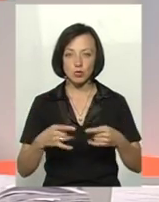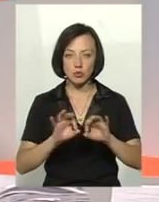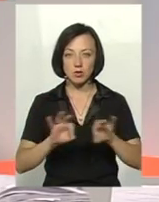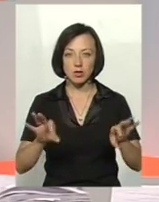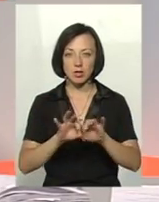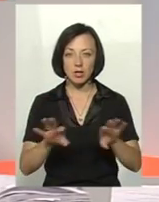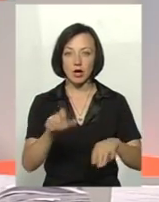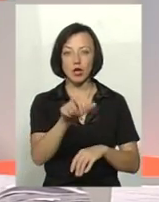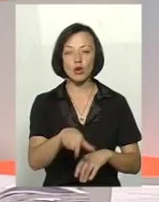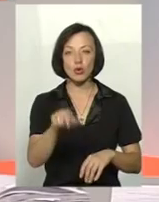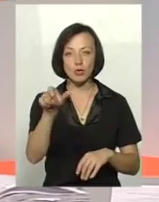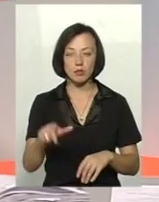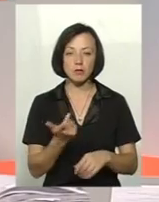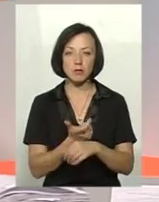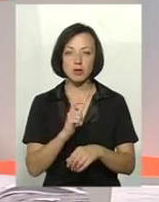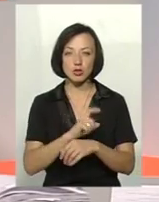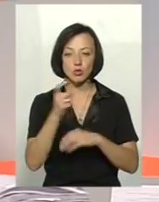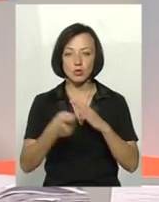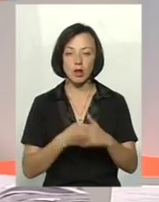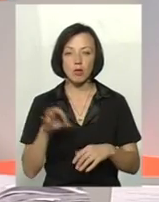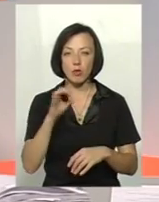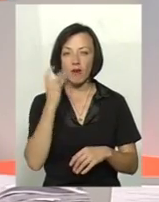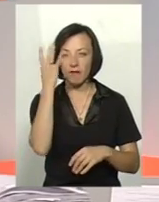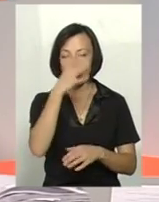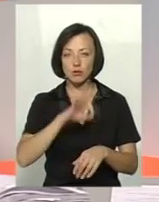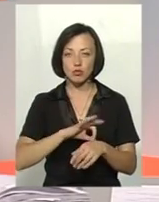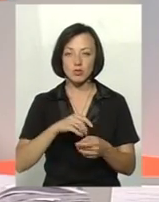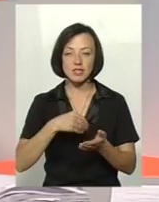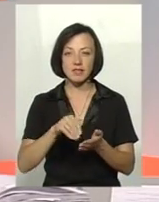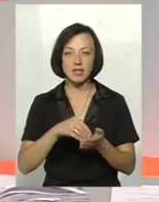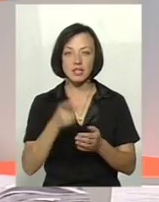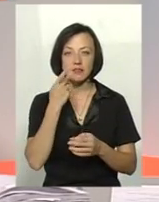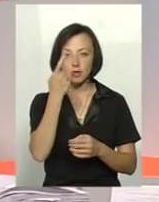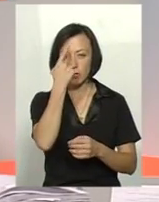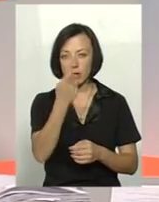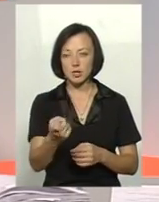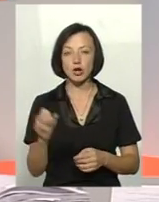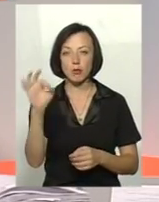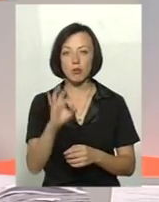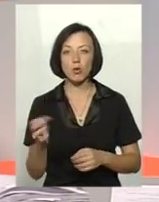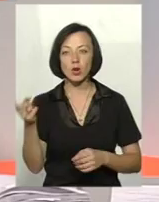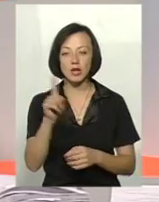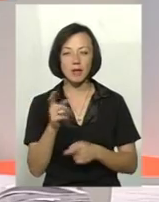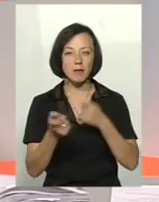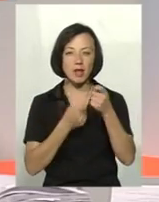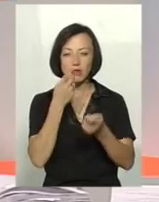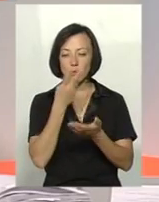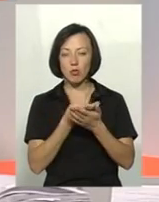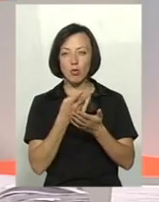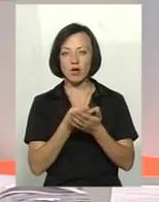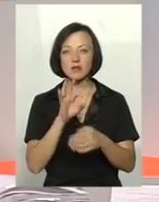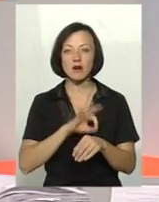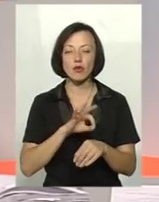пересічний громадянин, якого мова, більше знав про африканську чуму свиней. І ми завжди попереджаємо про те, що, значить, при маліших проявах